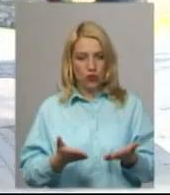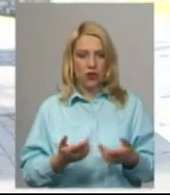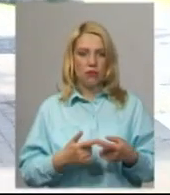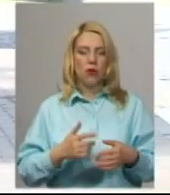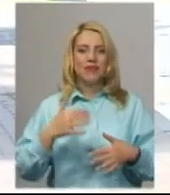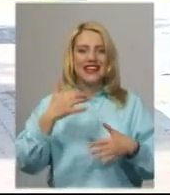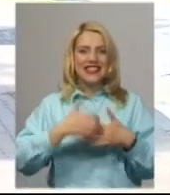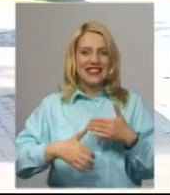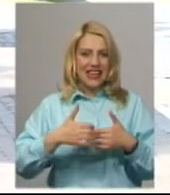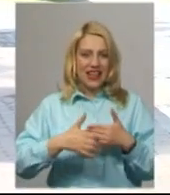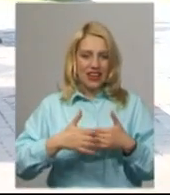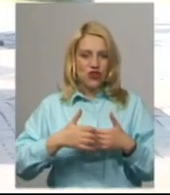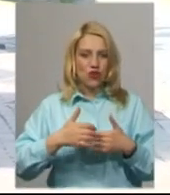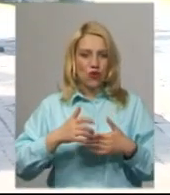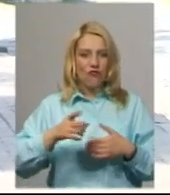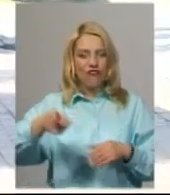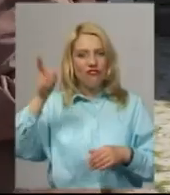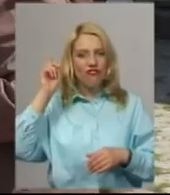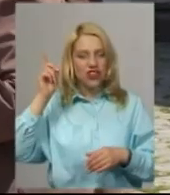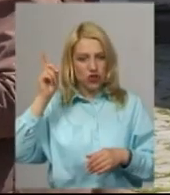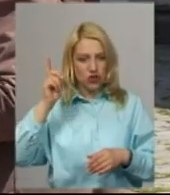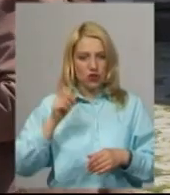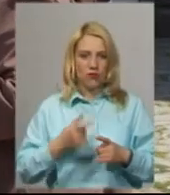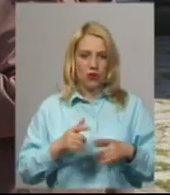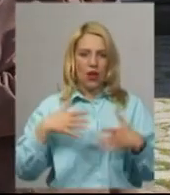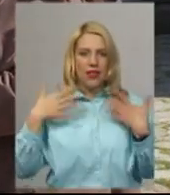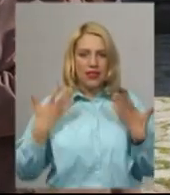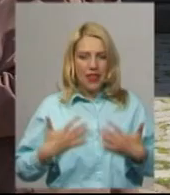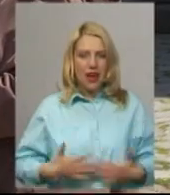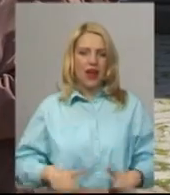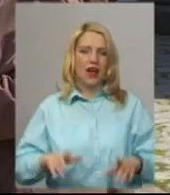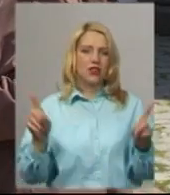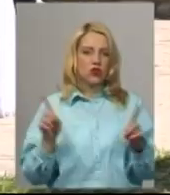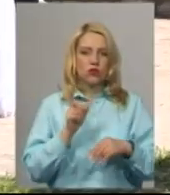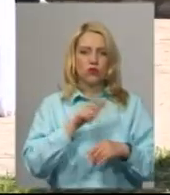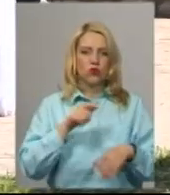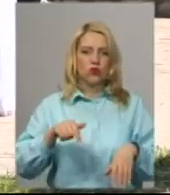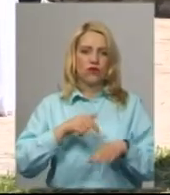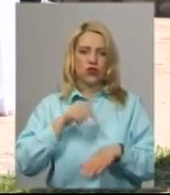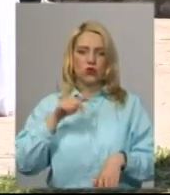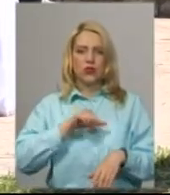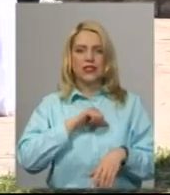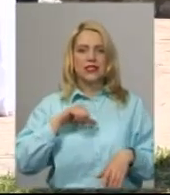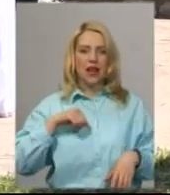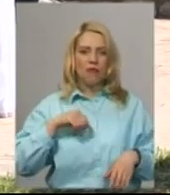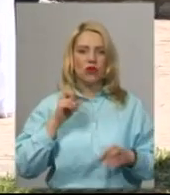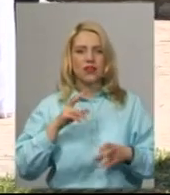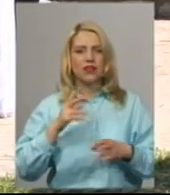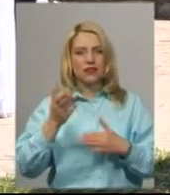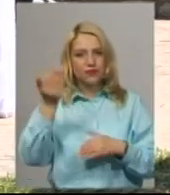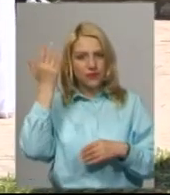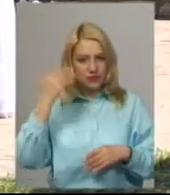середньовічному такому наряді, щоб люди відчули саму атмосферу міста. Ми